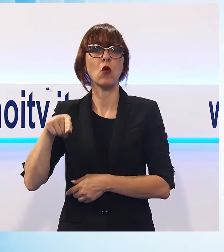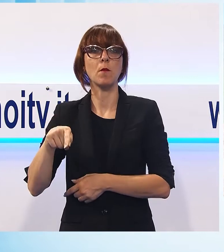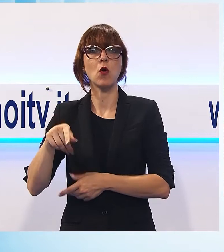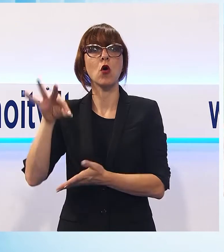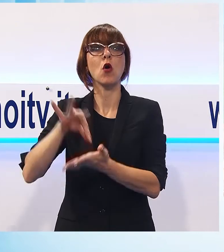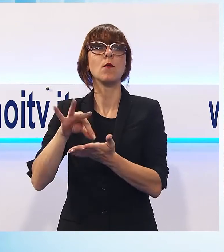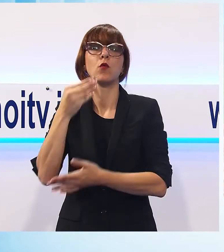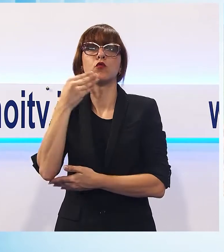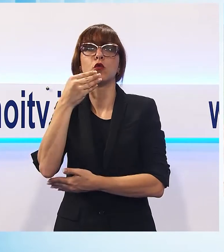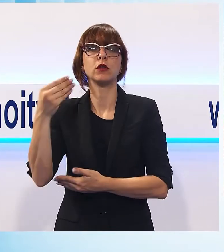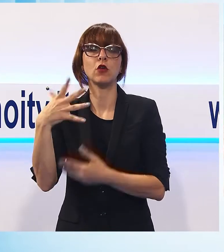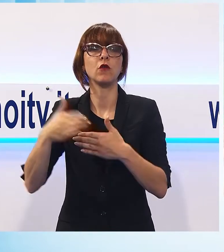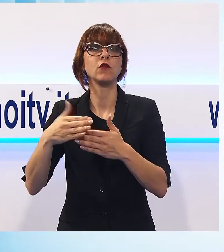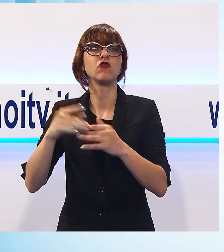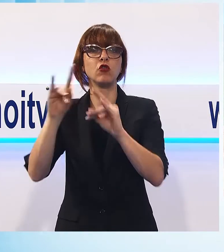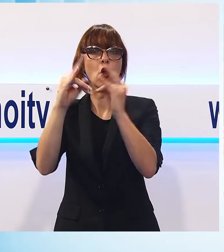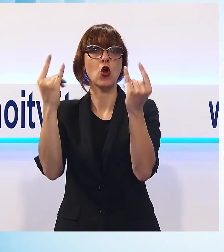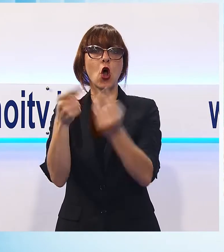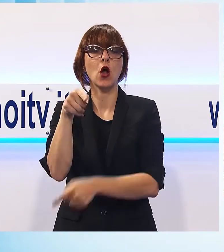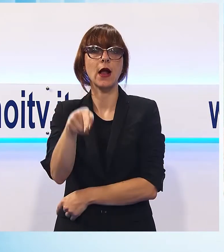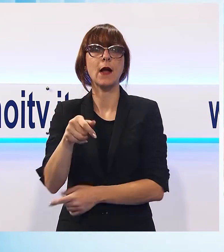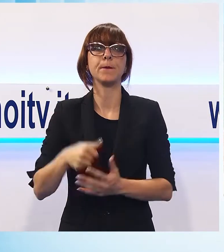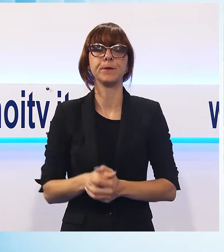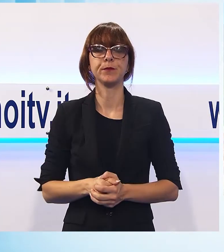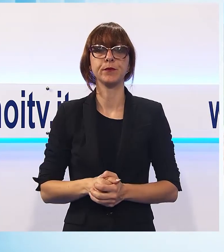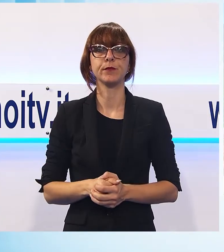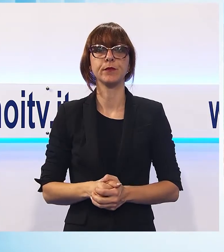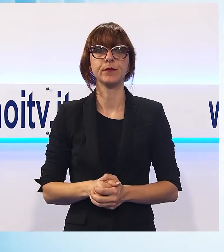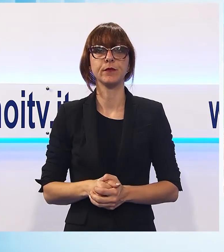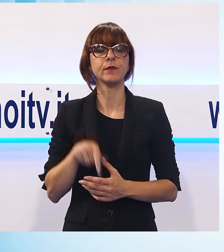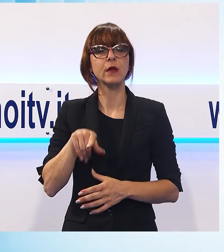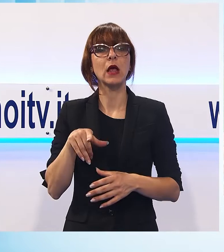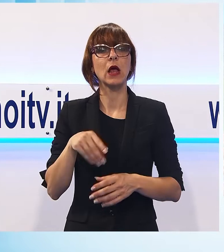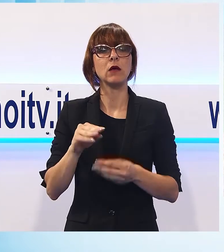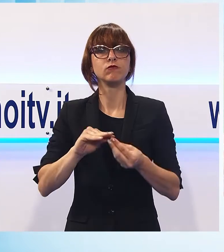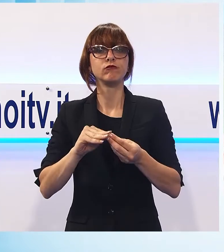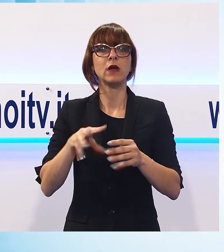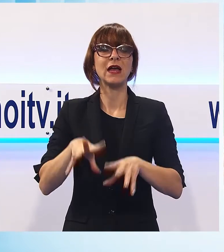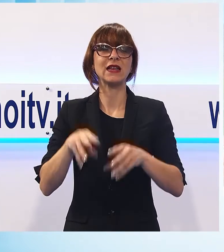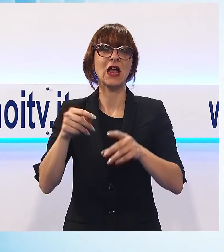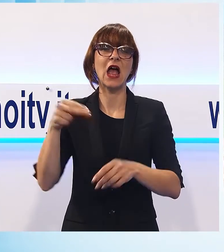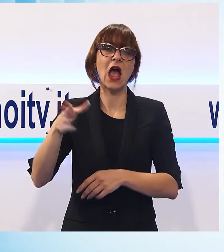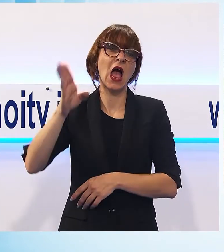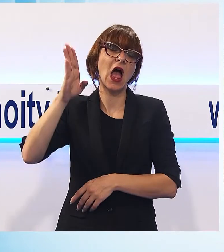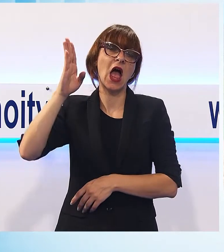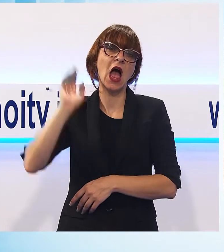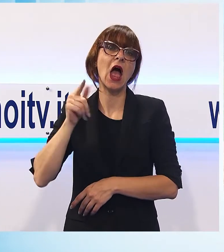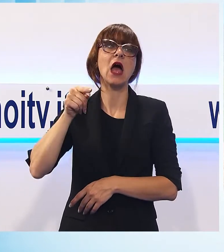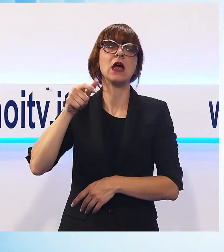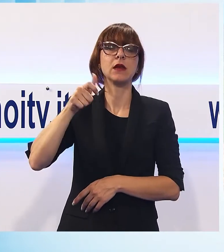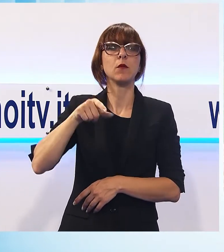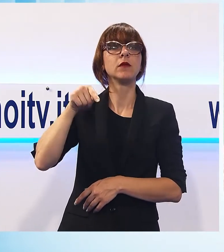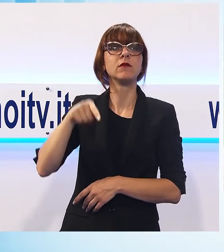costruzione nell'area della rocca. Un'operazione avviata ormai da qualche anno e che è stata oggetta anche di aspe critiche perché quel manufatto è